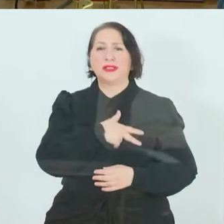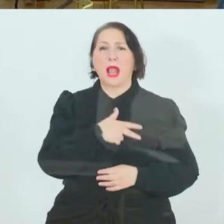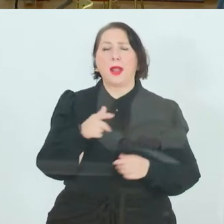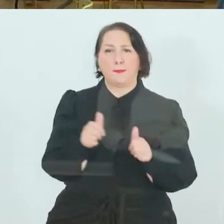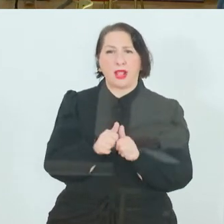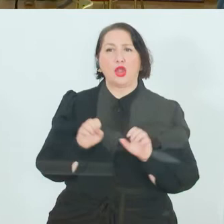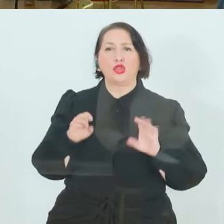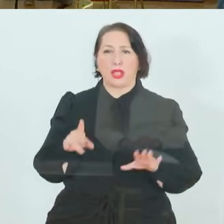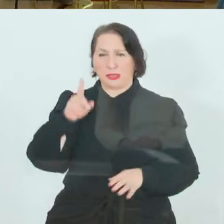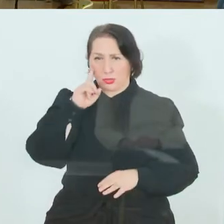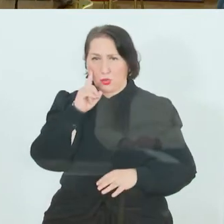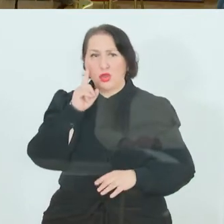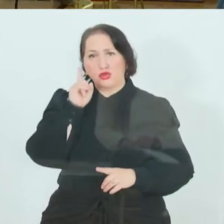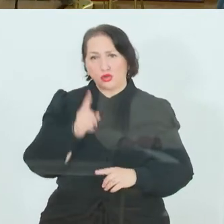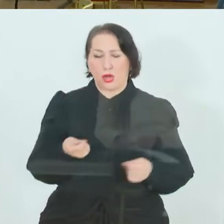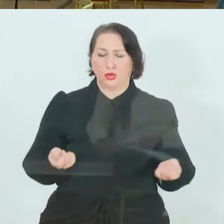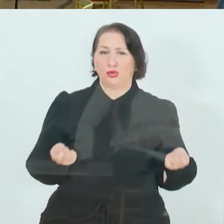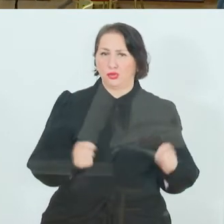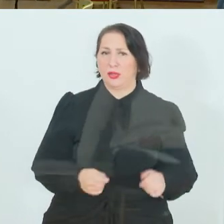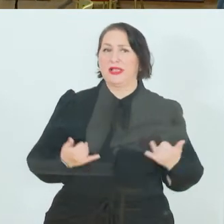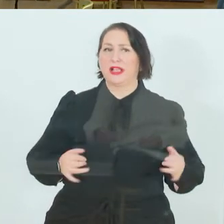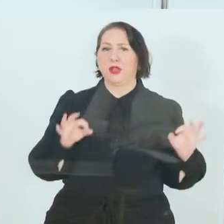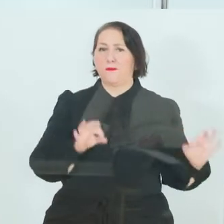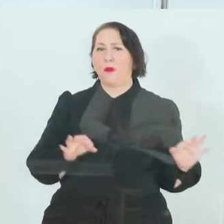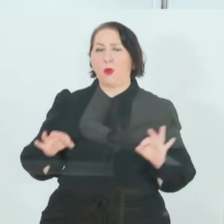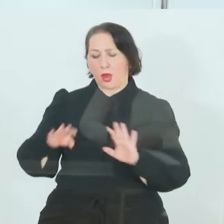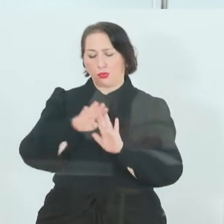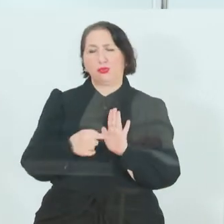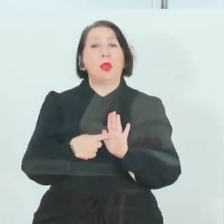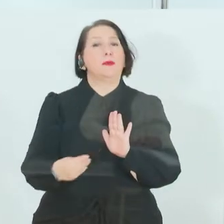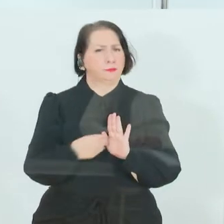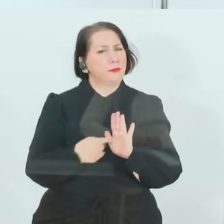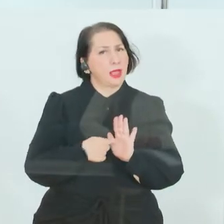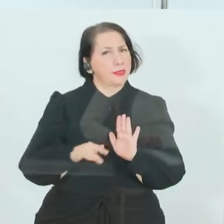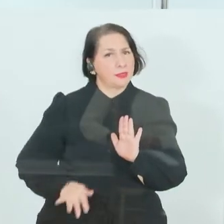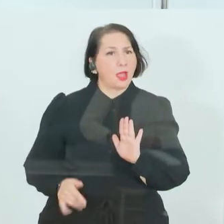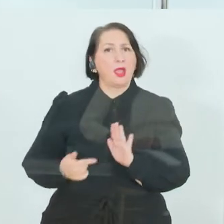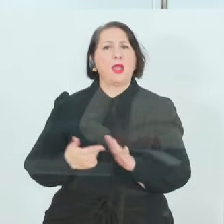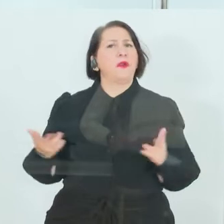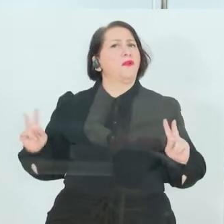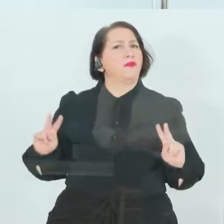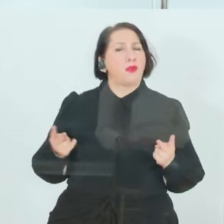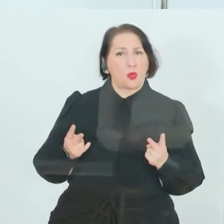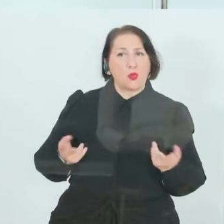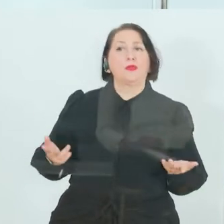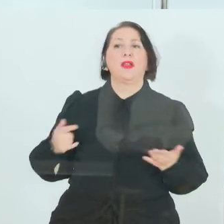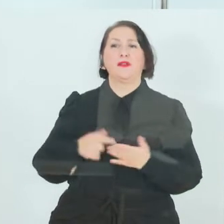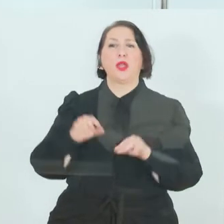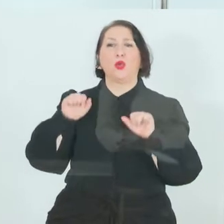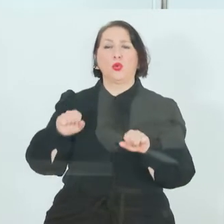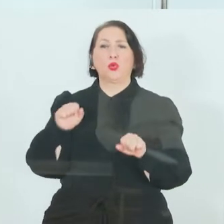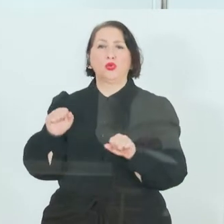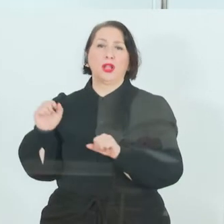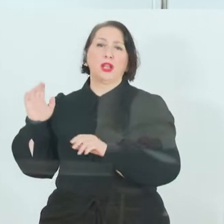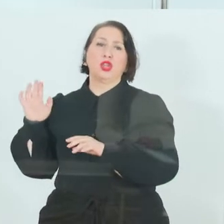den Ladenschluss zu legen und das ist jetzt in der Verordnung entsprechend umgesetzt worden. Was will man damit bezwecken? Die Kundenströme sind